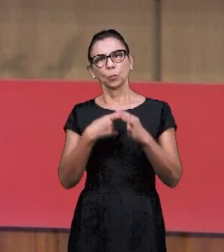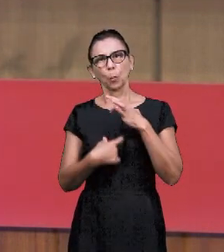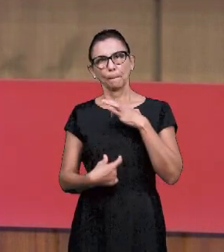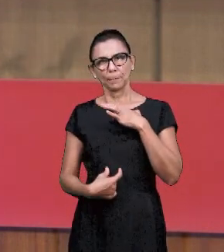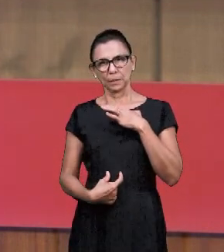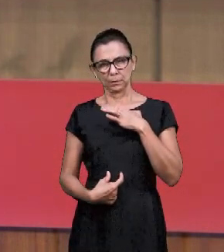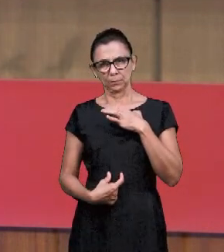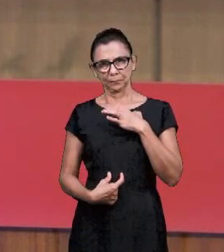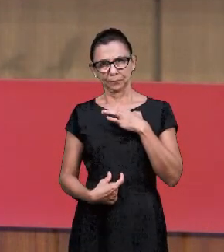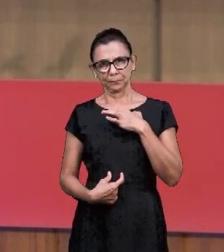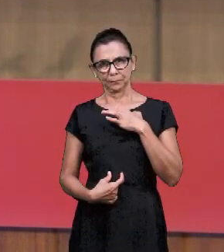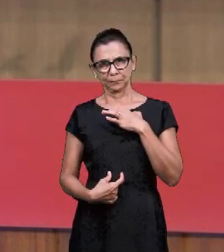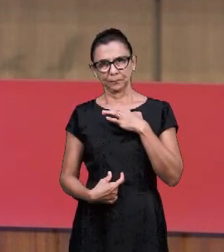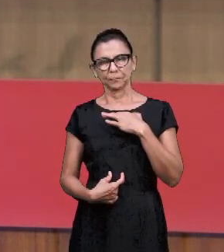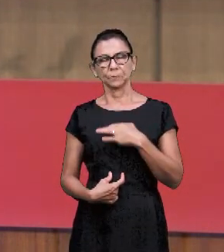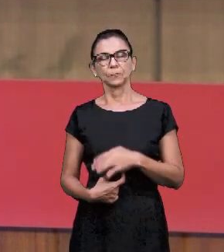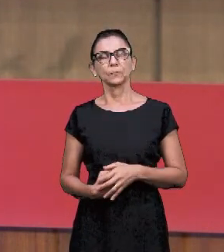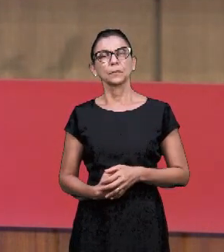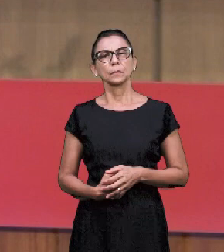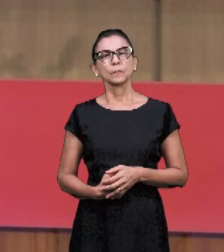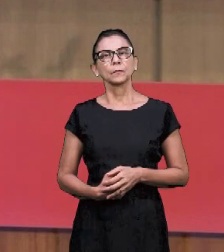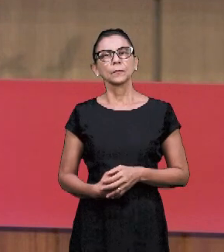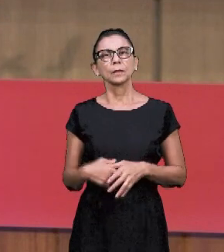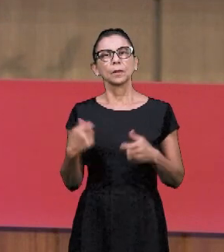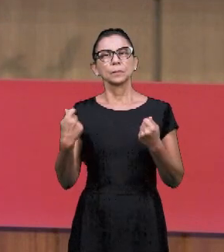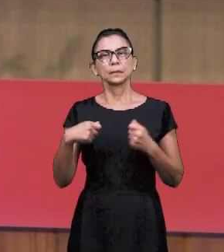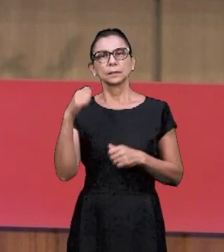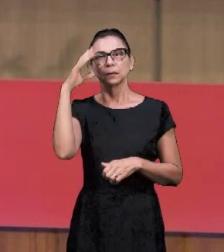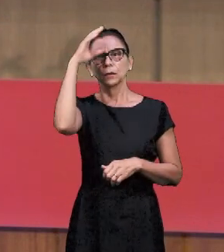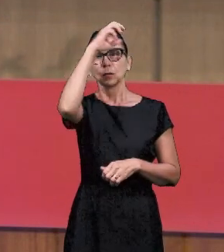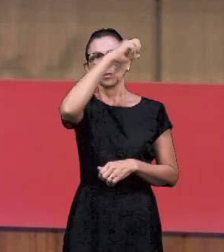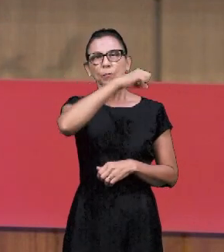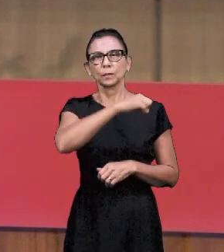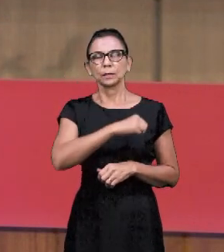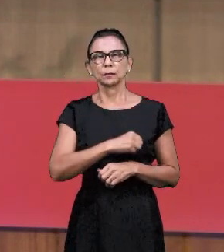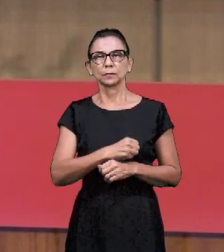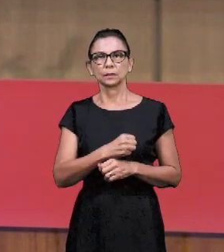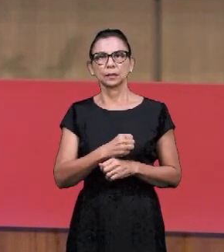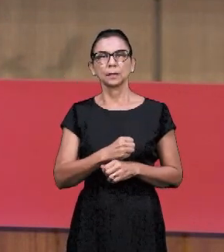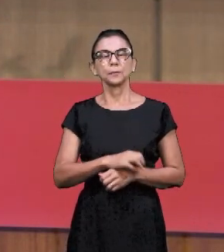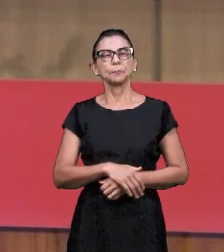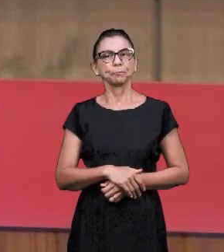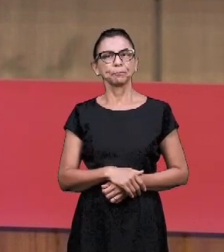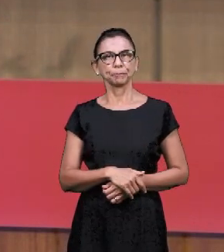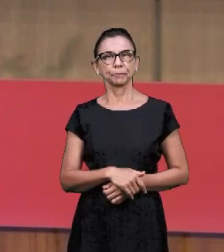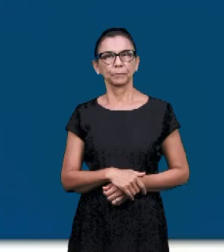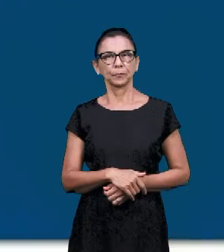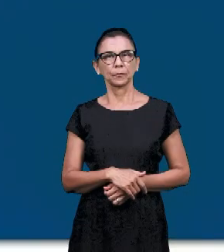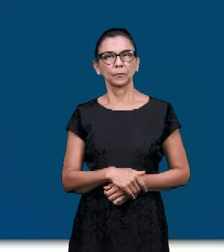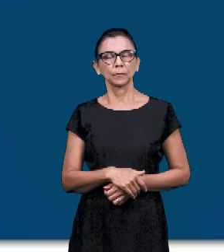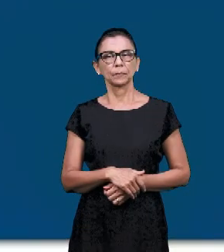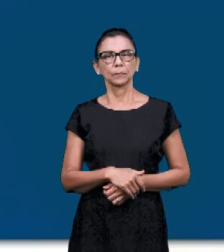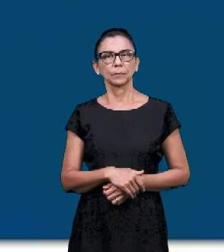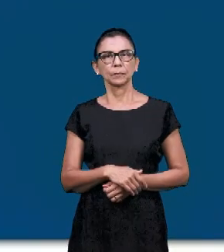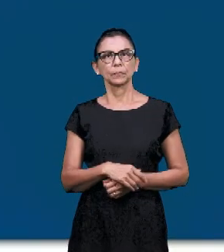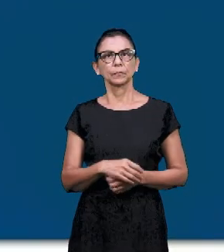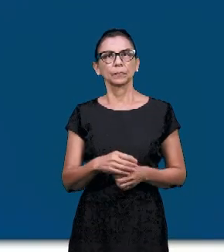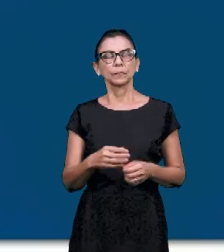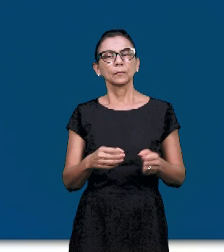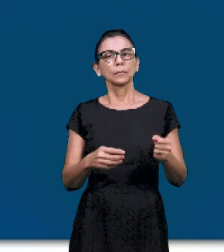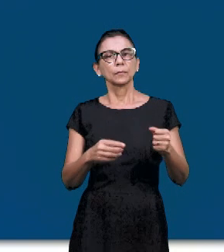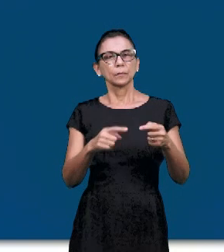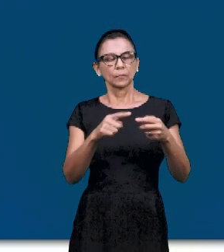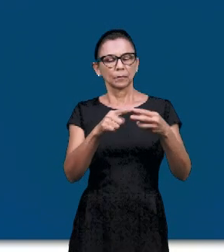Ему нужно понимать. Глубоко понимать. Три основные